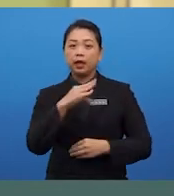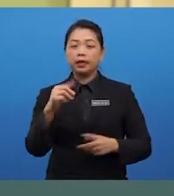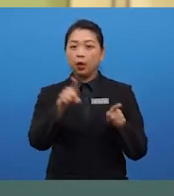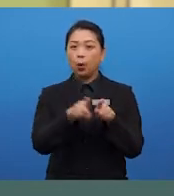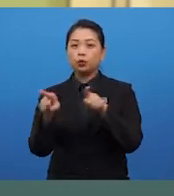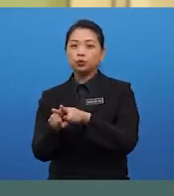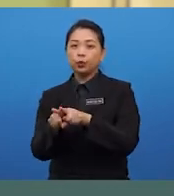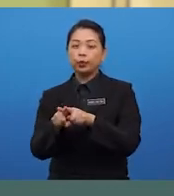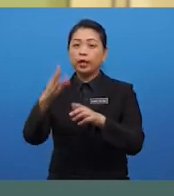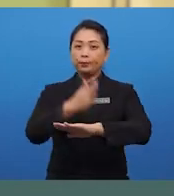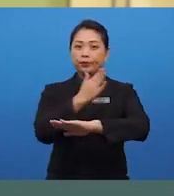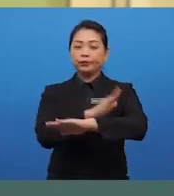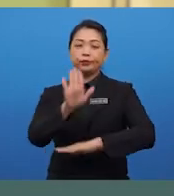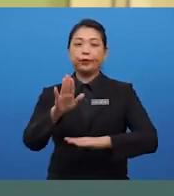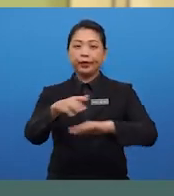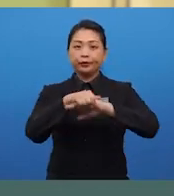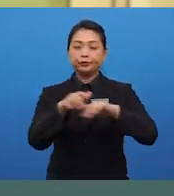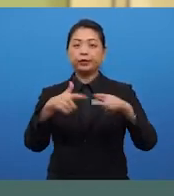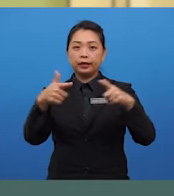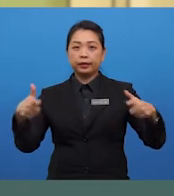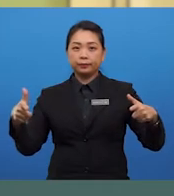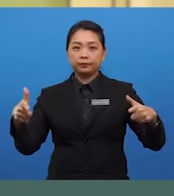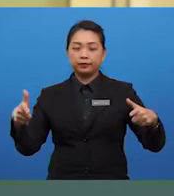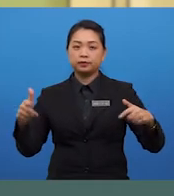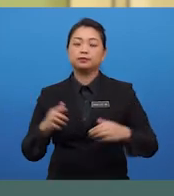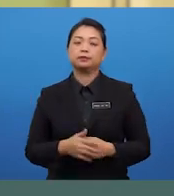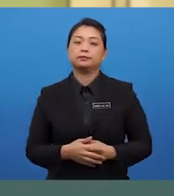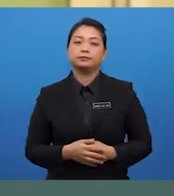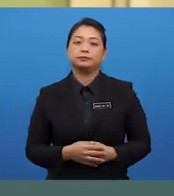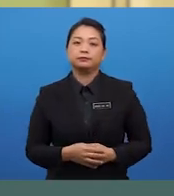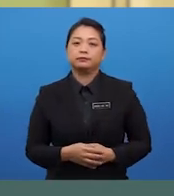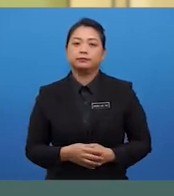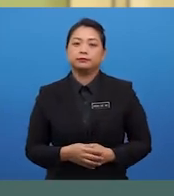to improve your English language proficiency.